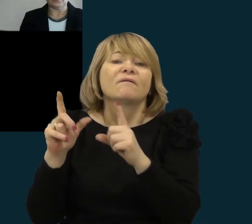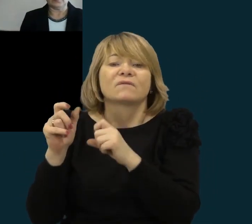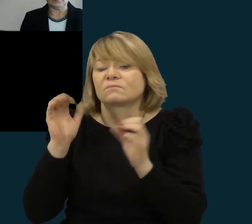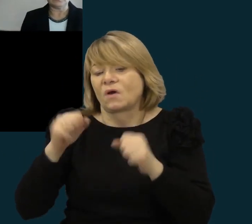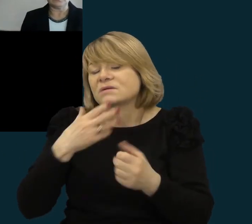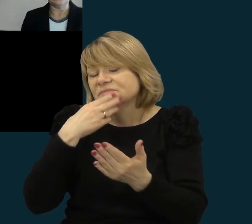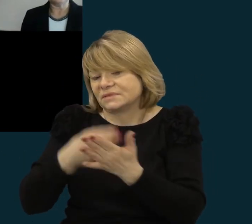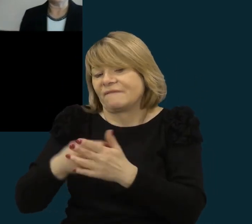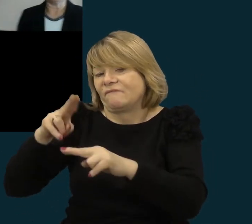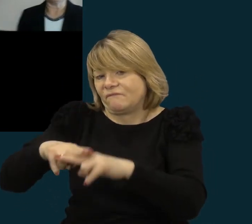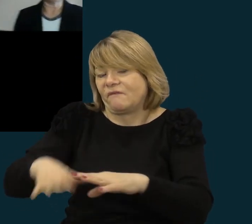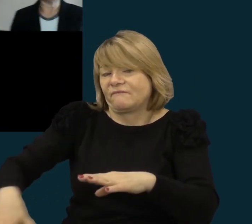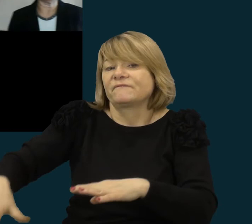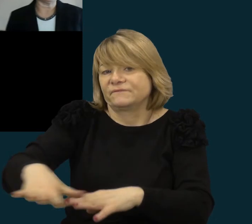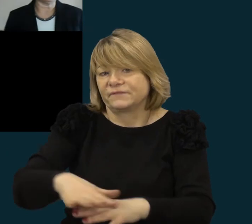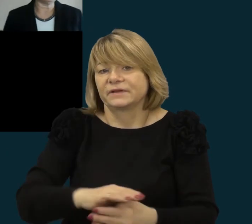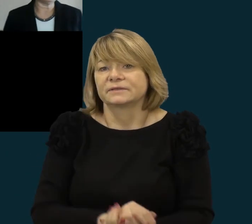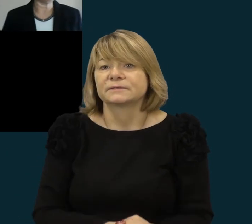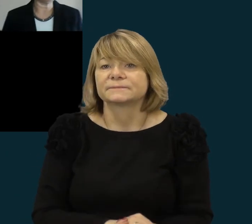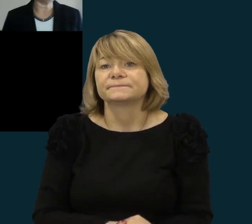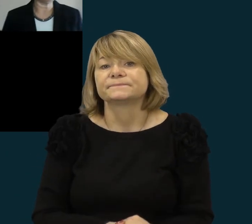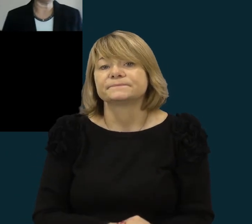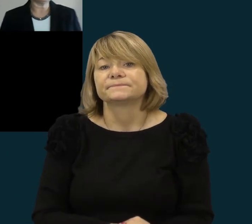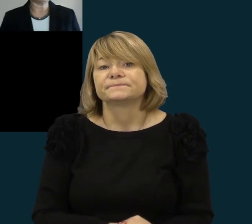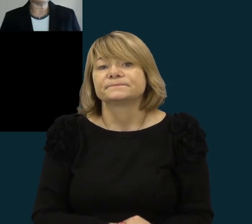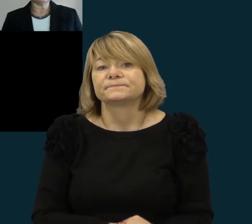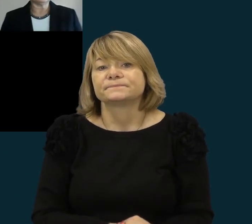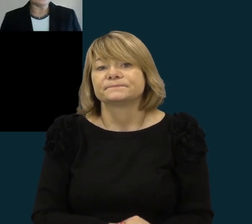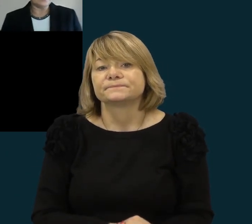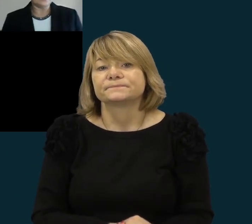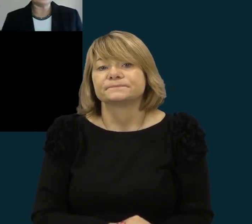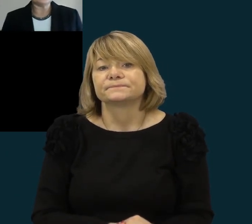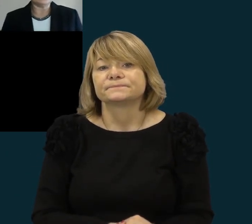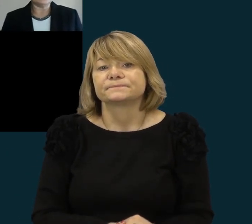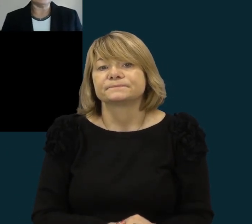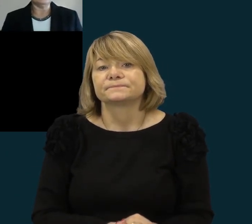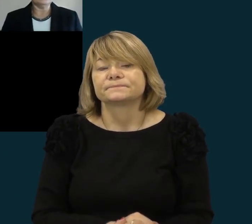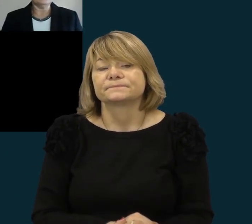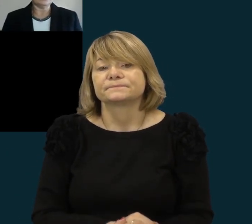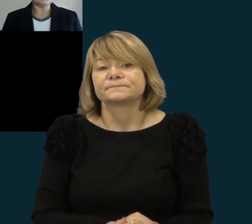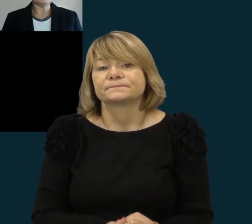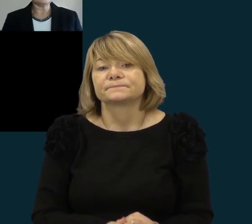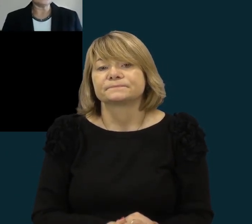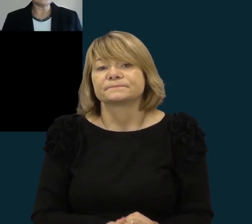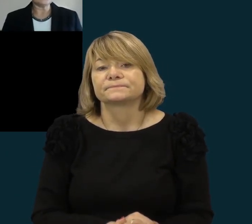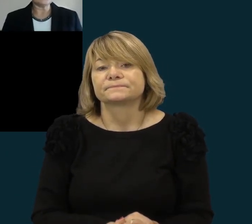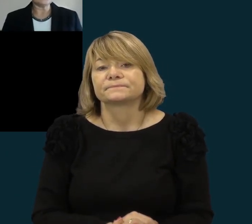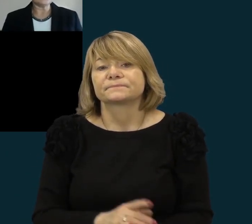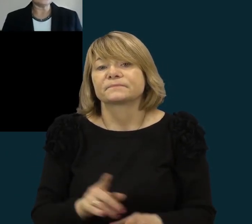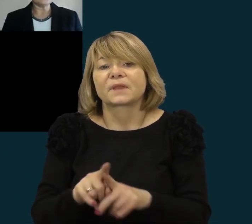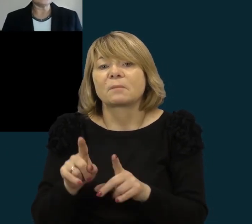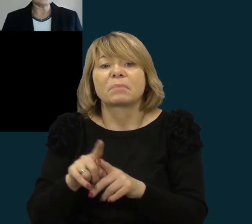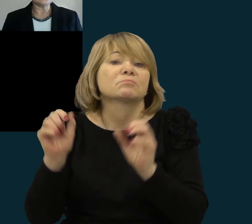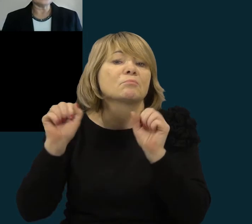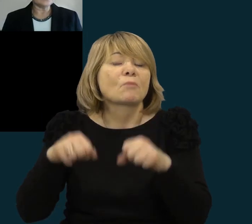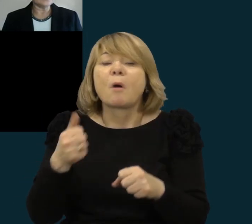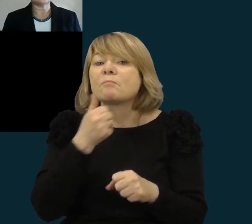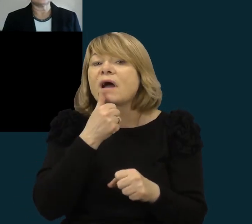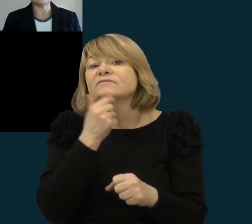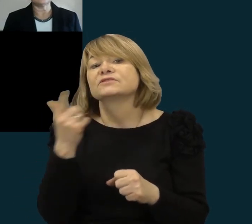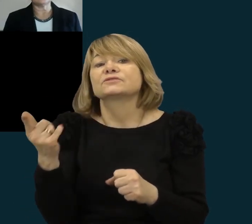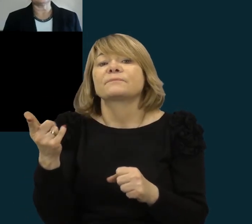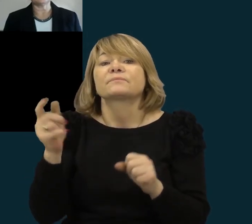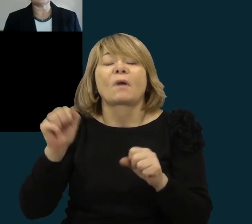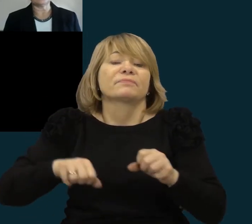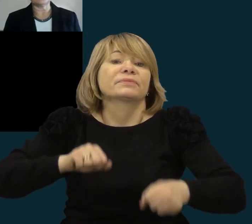sakykim, tą užduotį atliktų. Bet pasitelkiant, sakykim, kitas transporto priemonės, ar tai